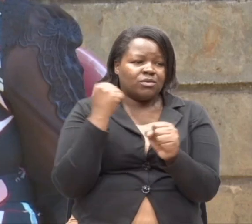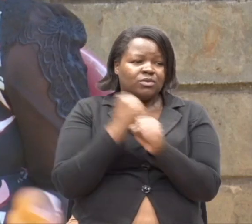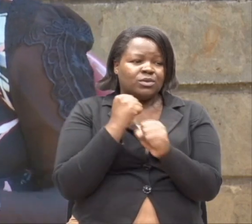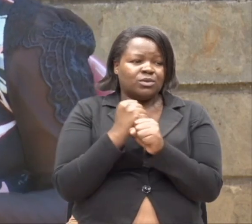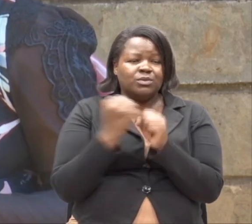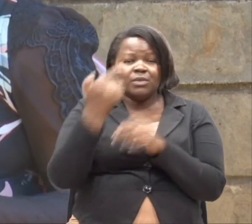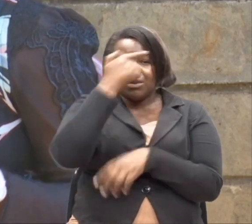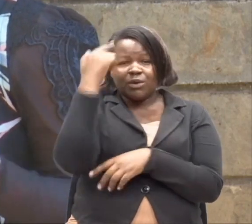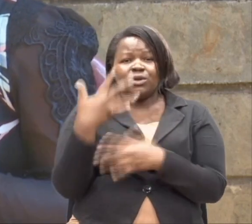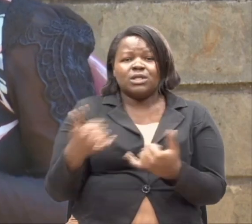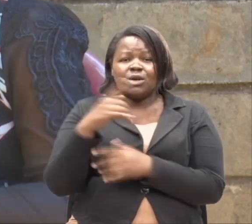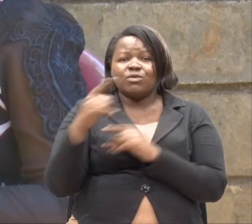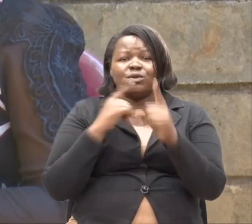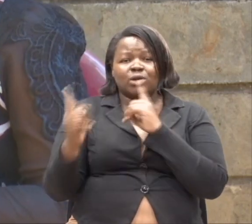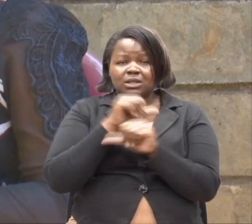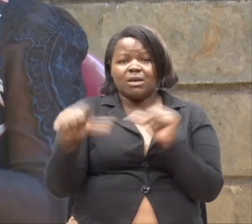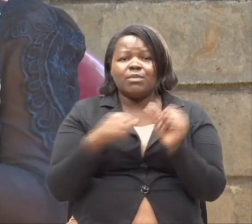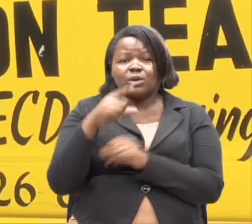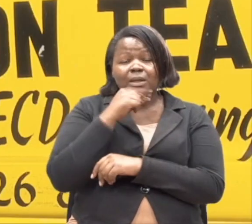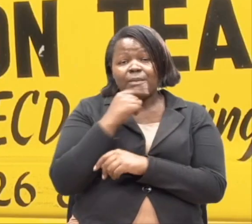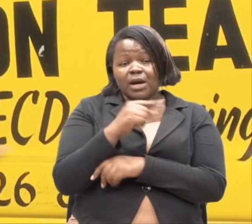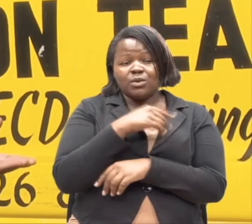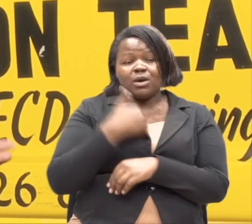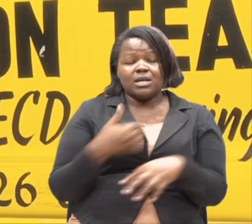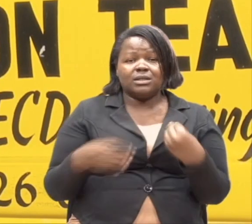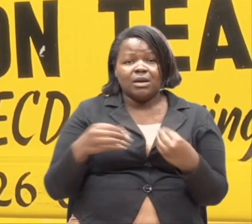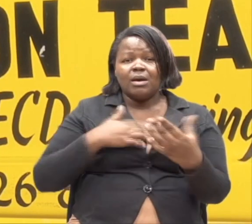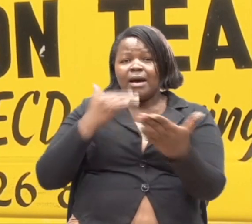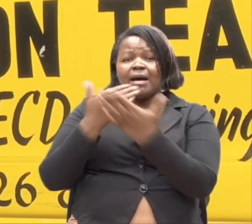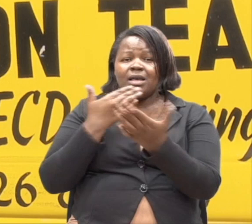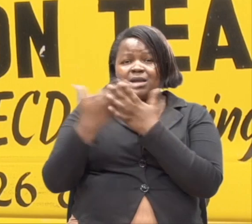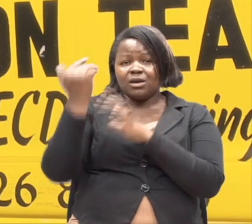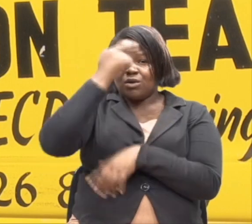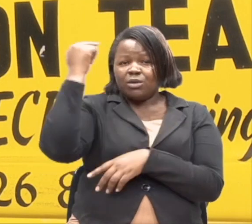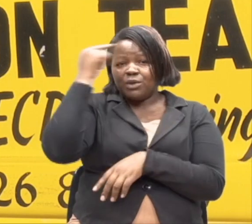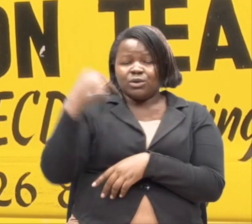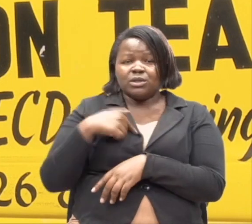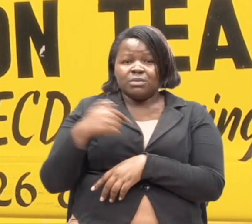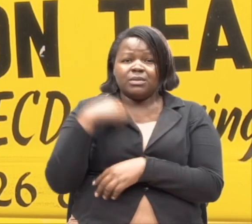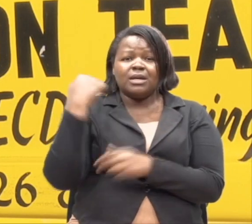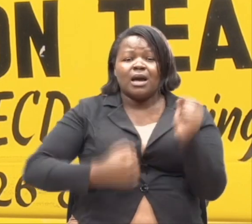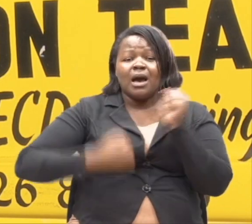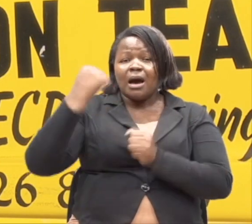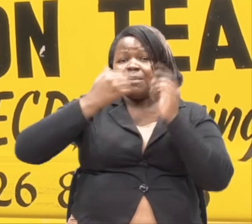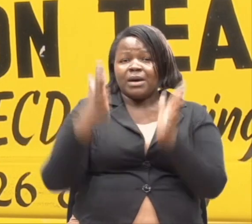umetaja endu wanyoike. Ambawa ni wale maavu. Nashukuru mungu sana. Mimi pia ni mukibiaji.